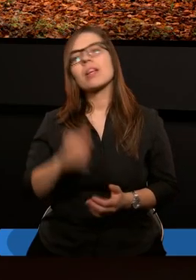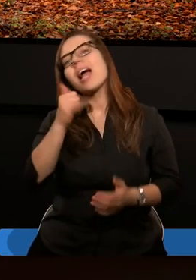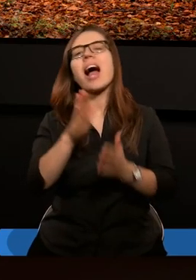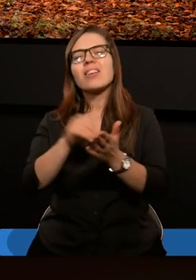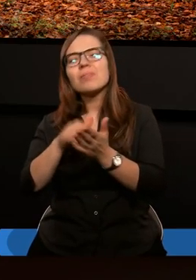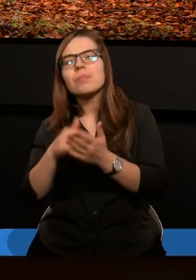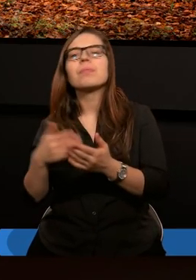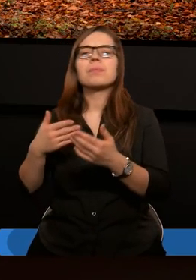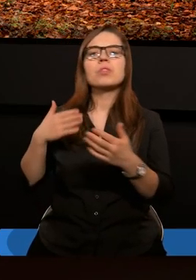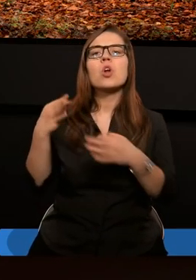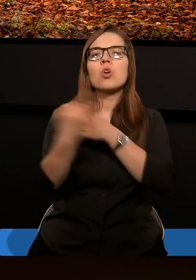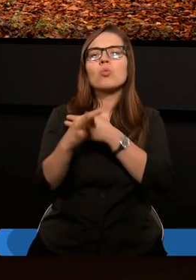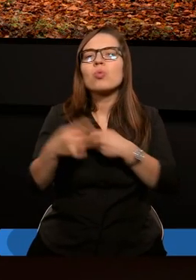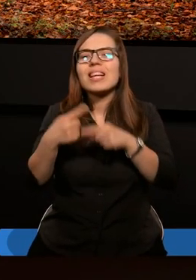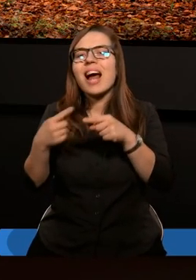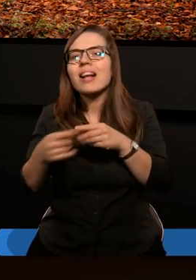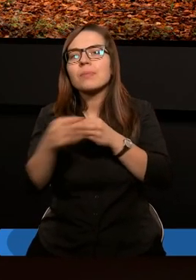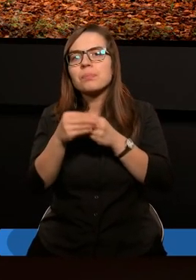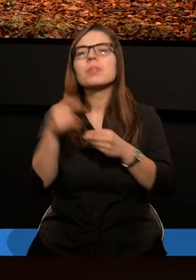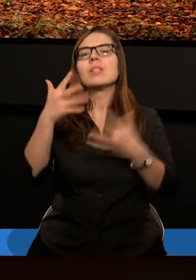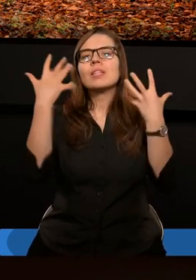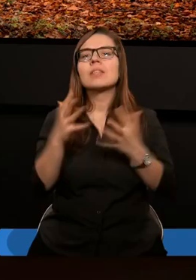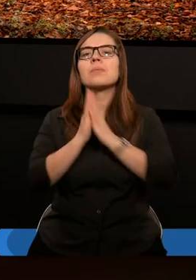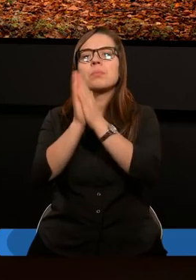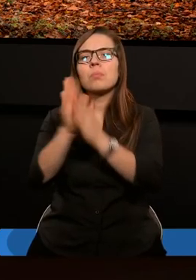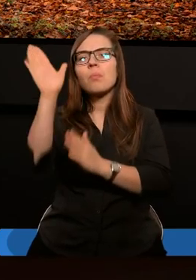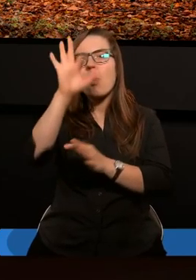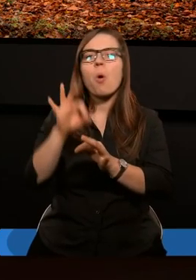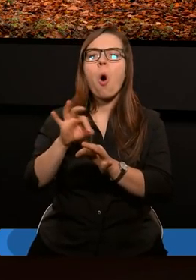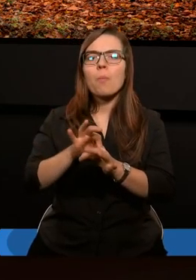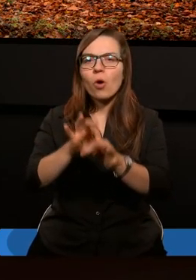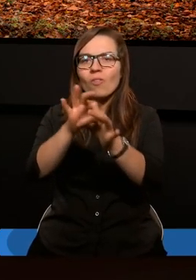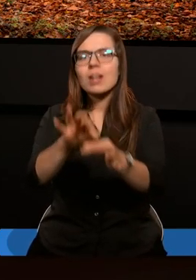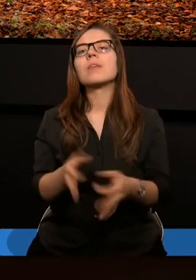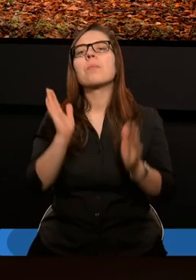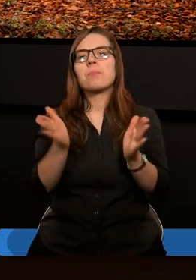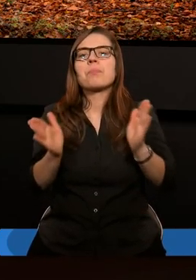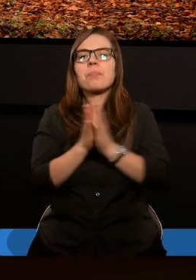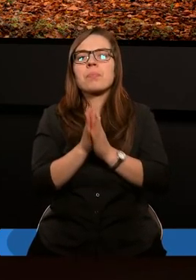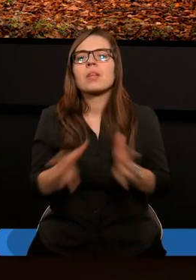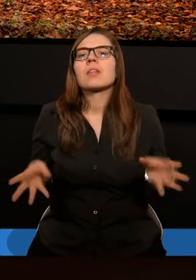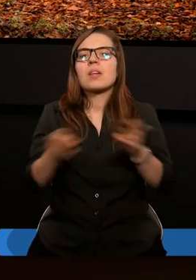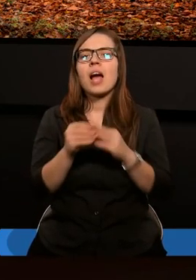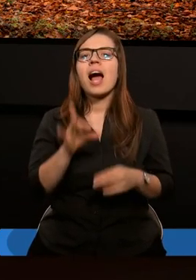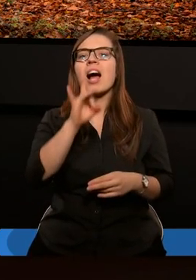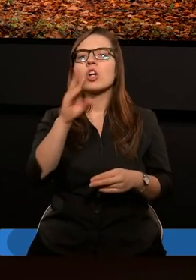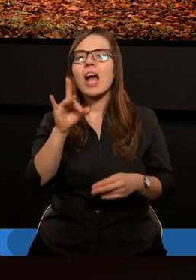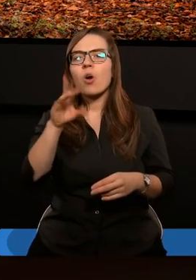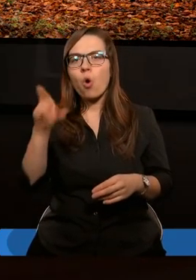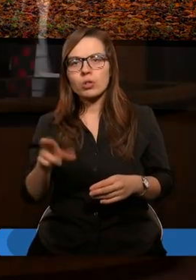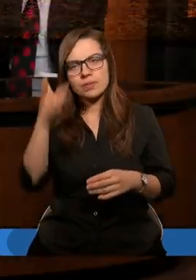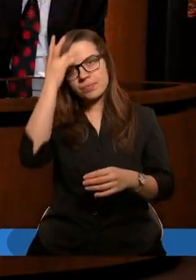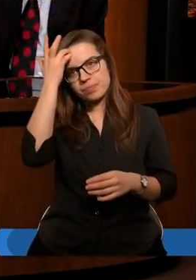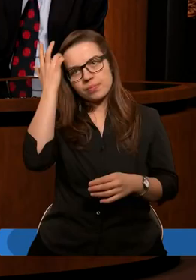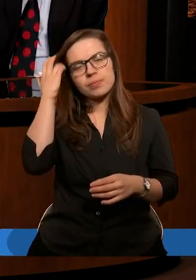Jak zwykle przed studium Pisma Świętego chcemy poprosić Boga o jego prowadzenie. Będziemy się modlić razem z Grzegorzem.